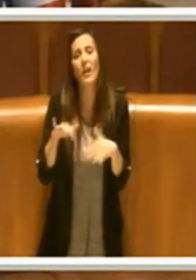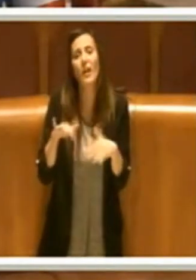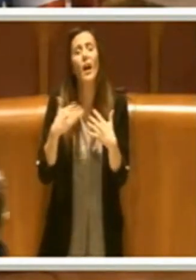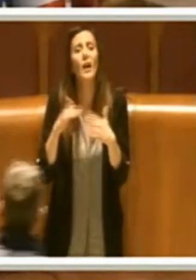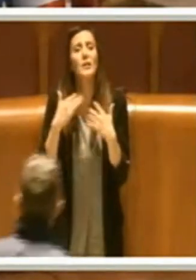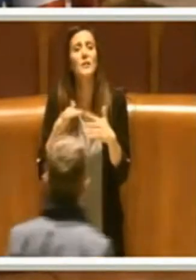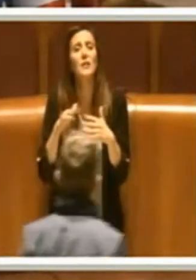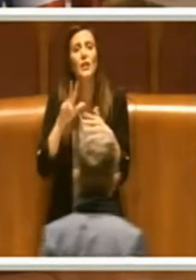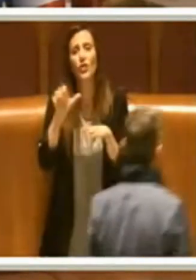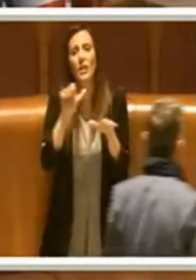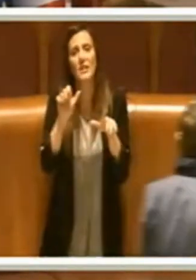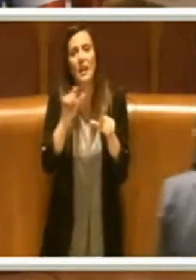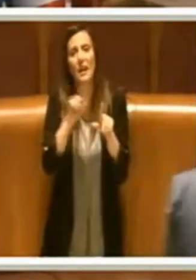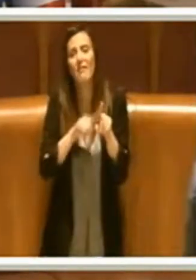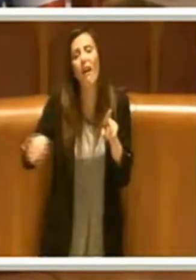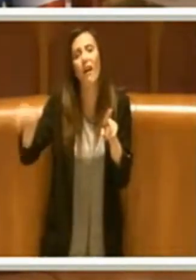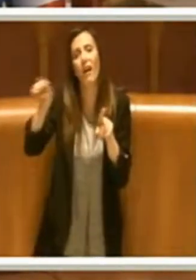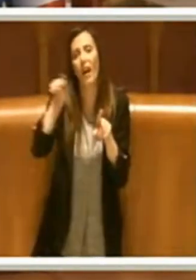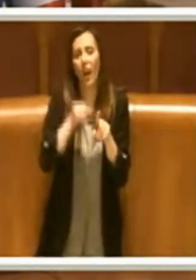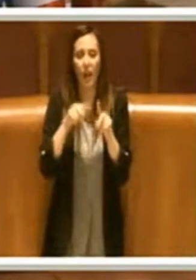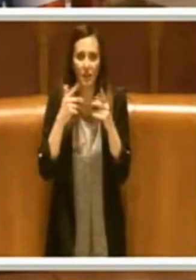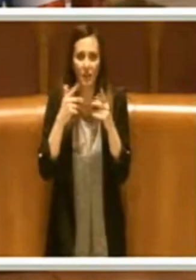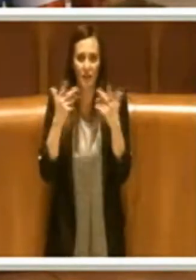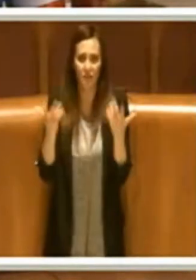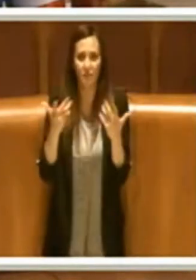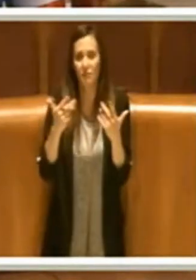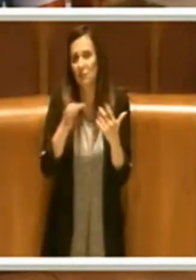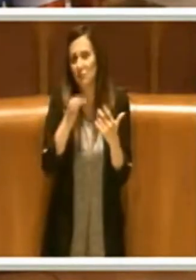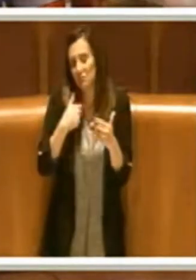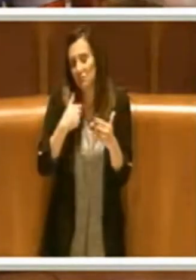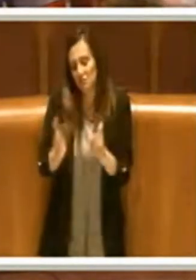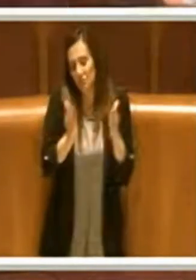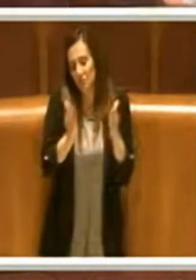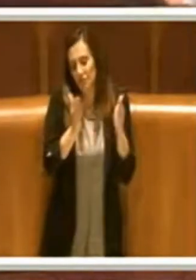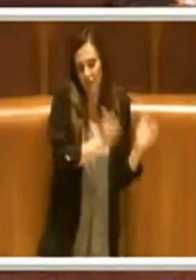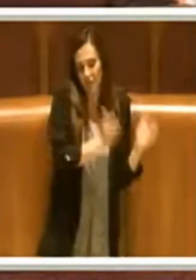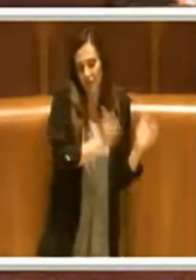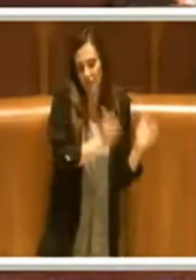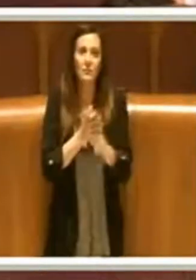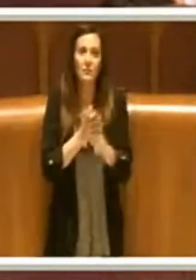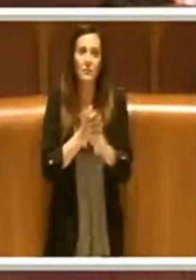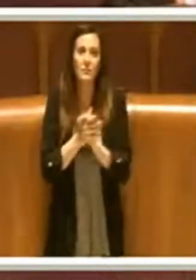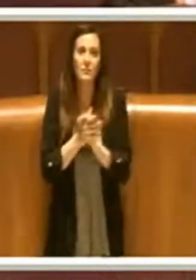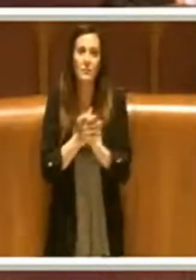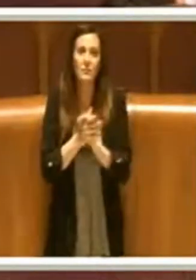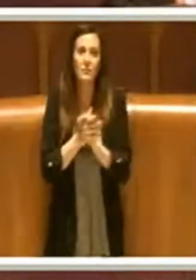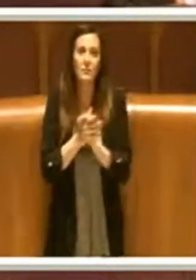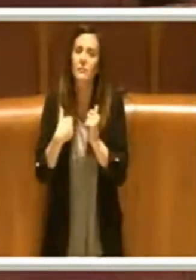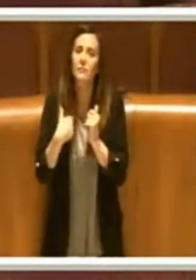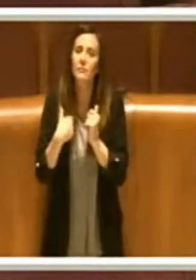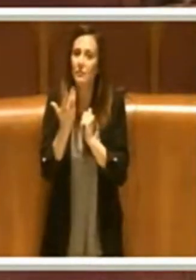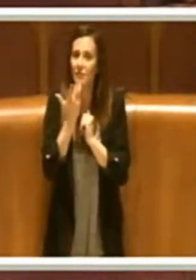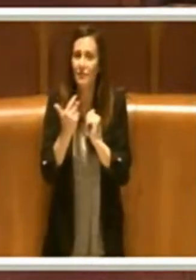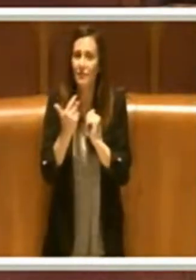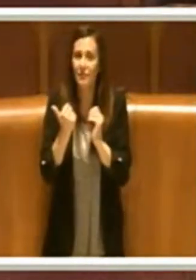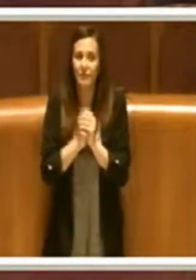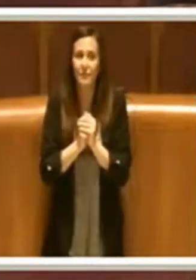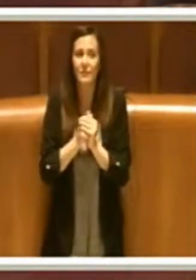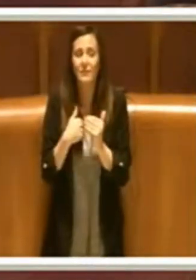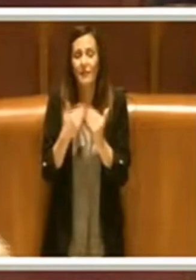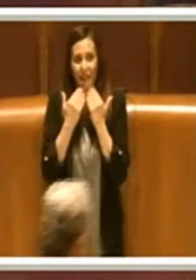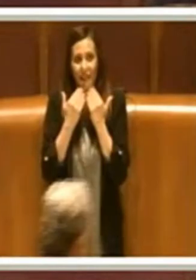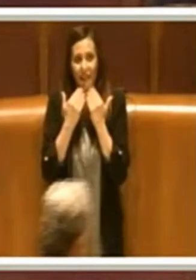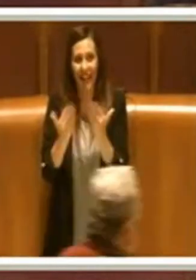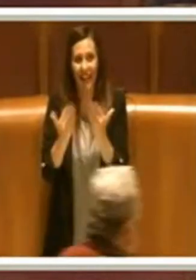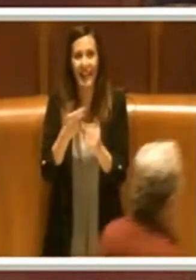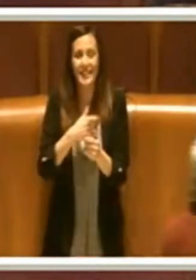e quindi li bypasserei per usare un termine moderno. Voglio però ringraziare